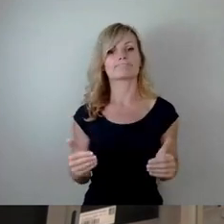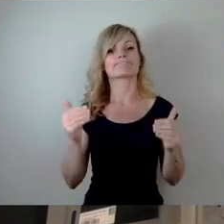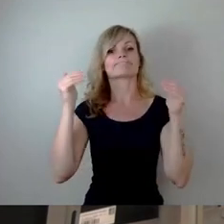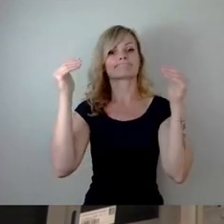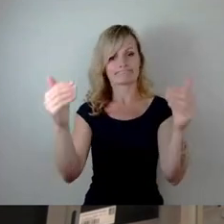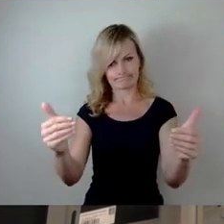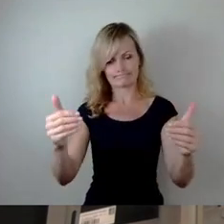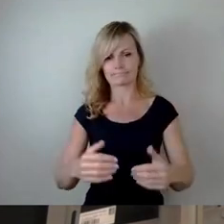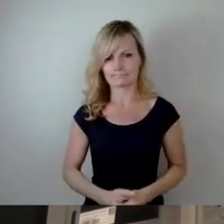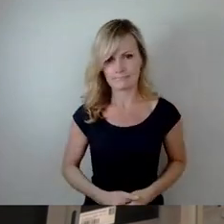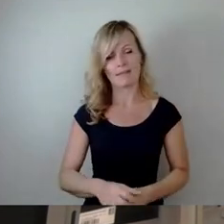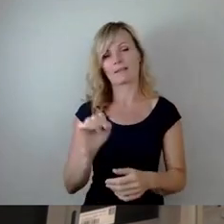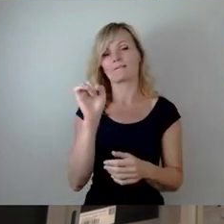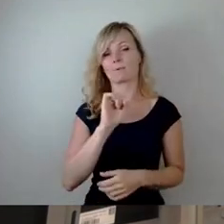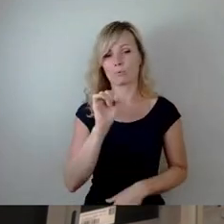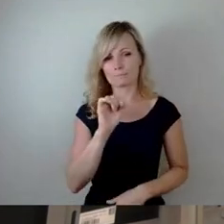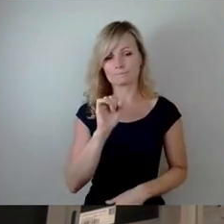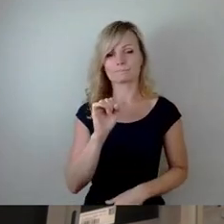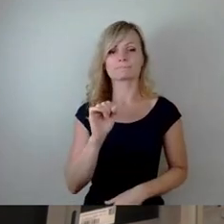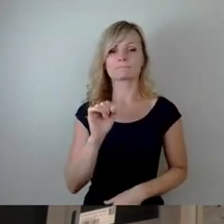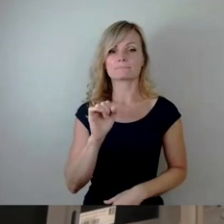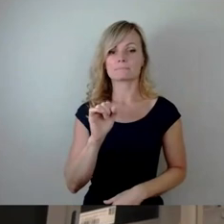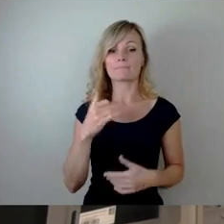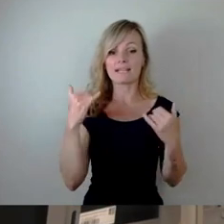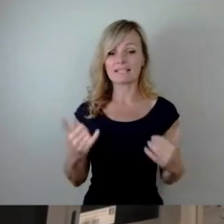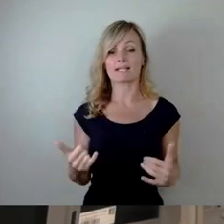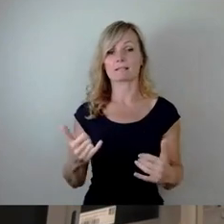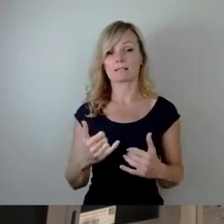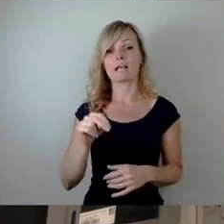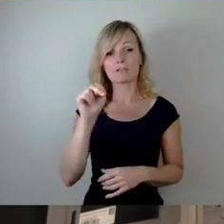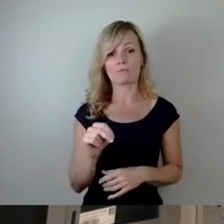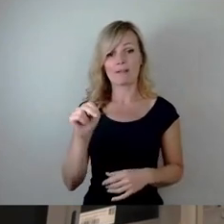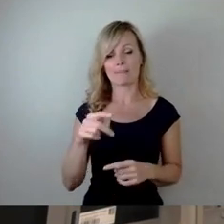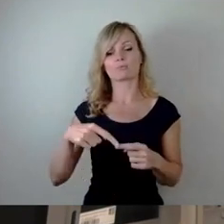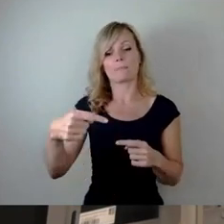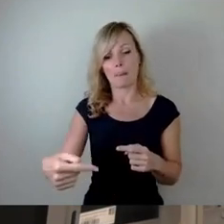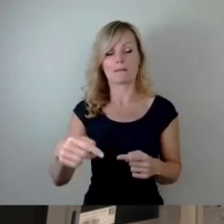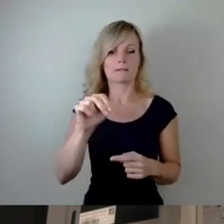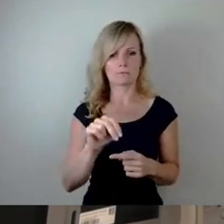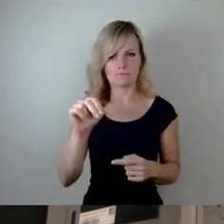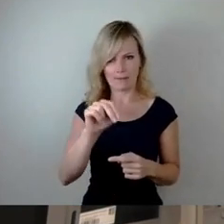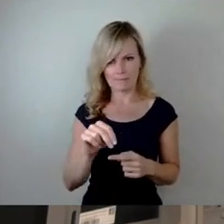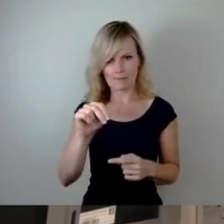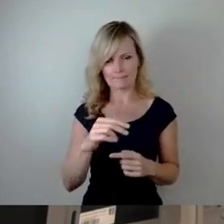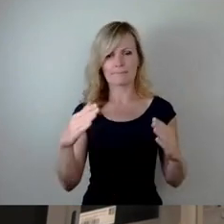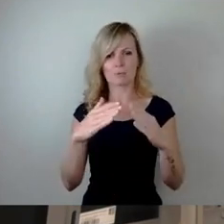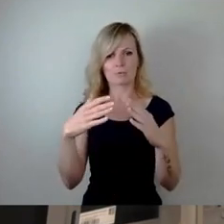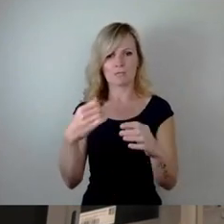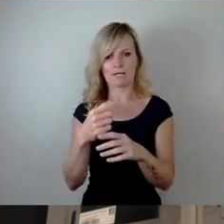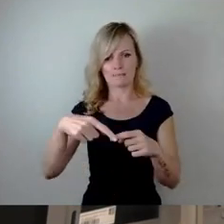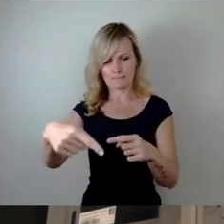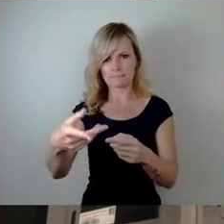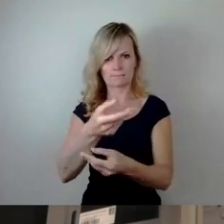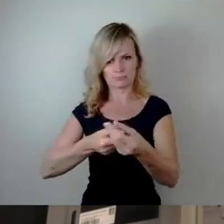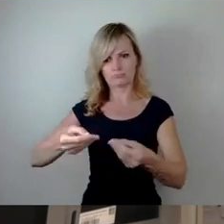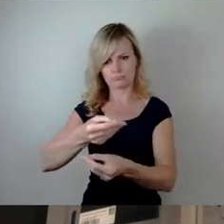wird. Warum? Weil wir jetzt im November, also gleich, über den Haushalt reden. Wir reden über